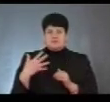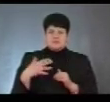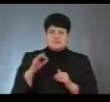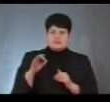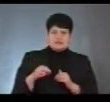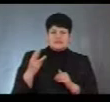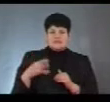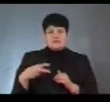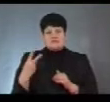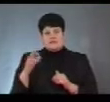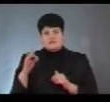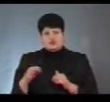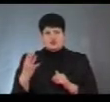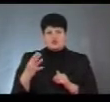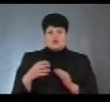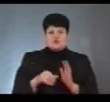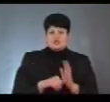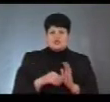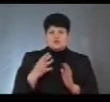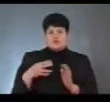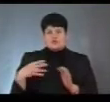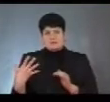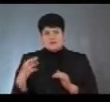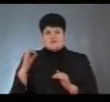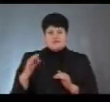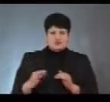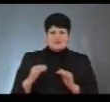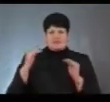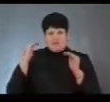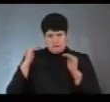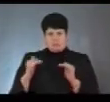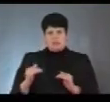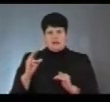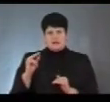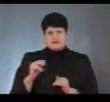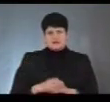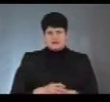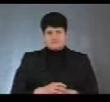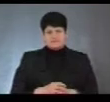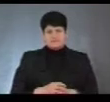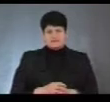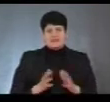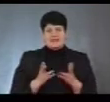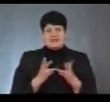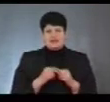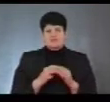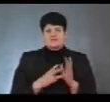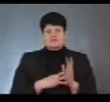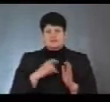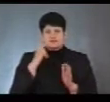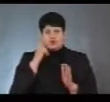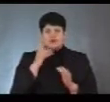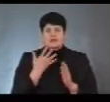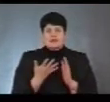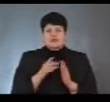32, 36, 40, 45, 62% впали цифри кількості 18-річних, які